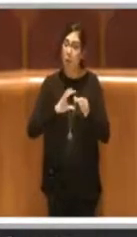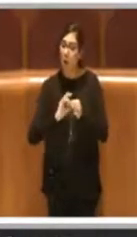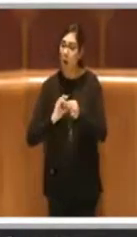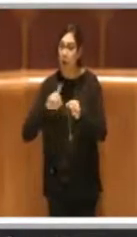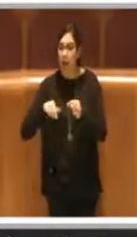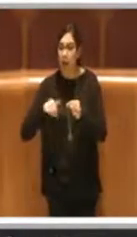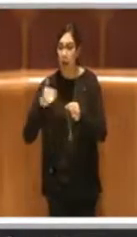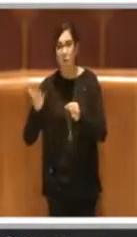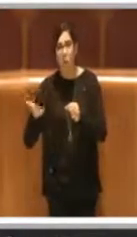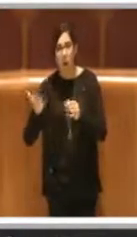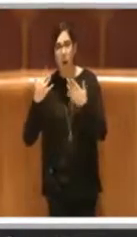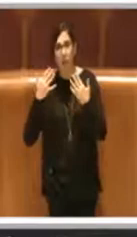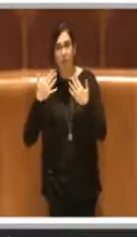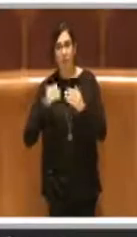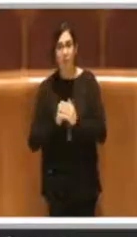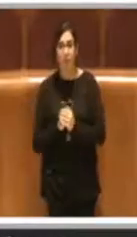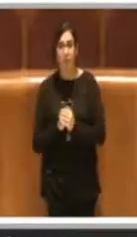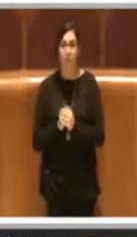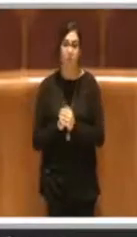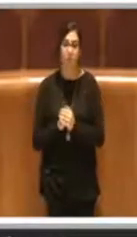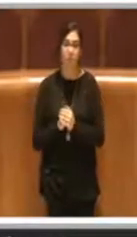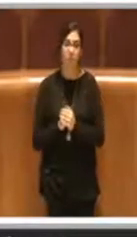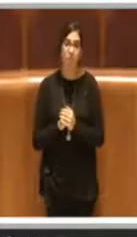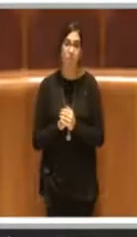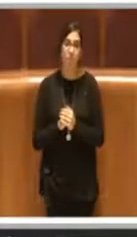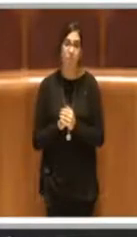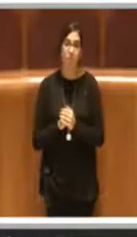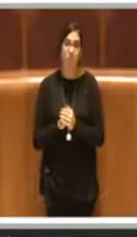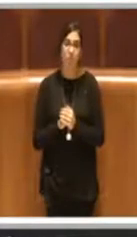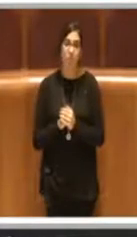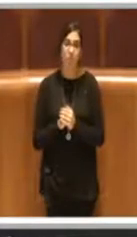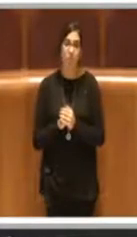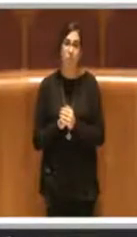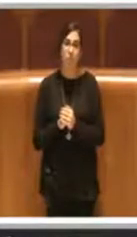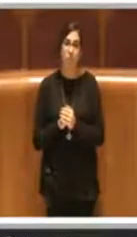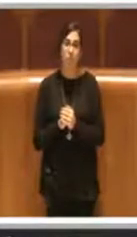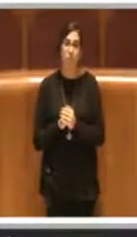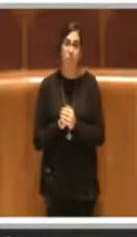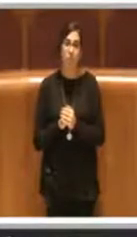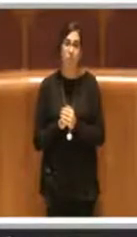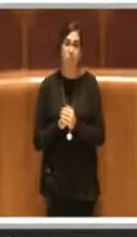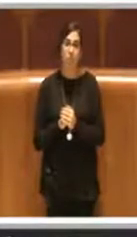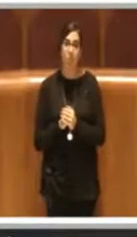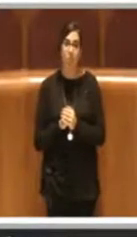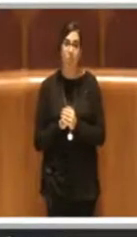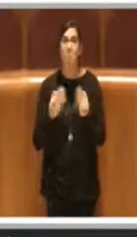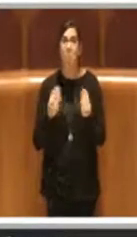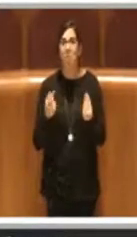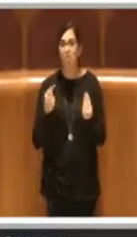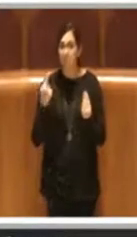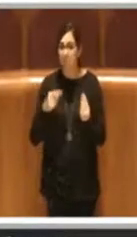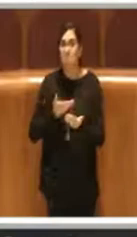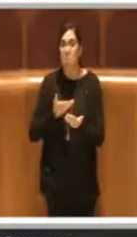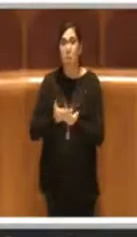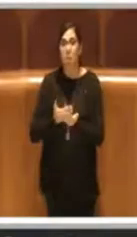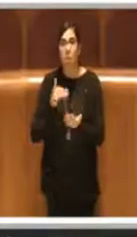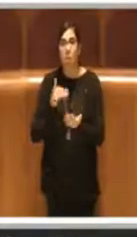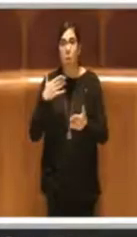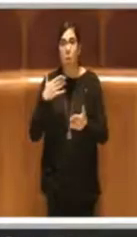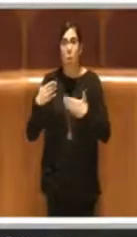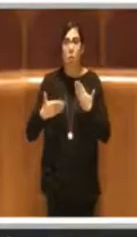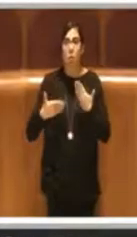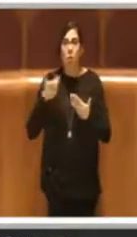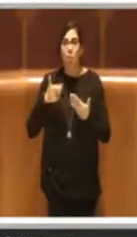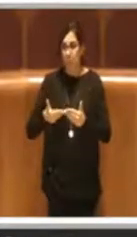svolte anche all'esterno. E quindi, ecco, la mozione è urgente, perché precedentemente,